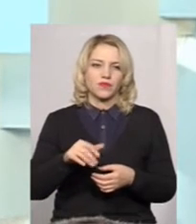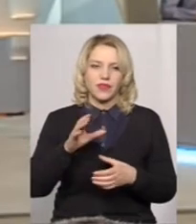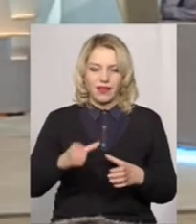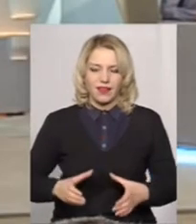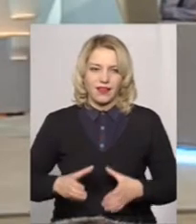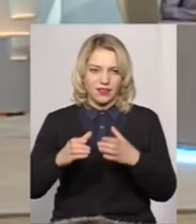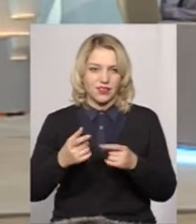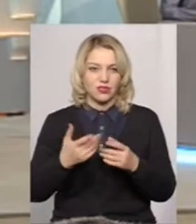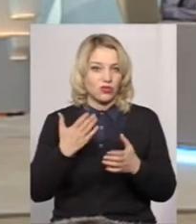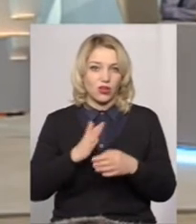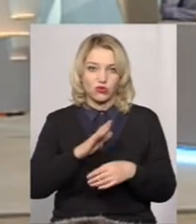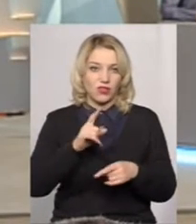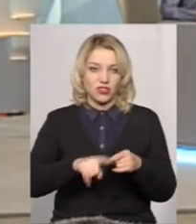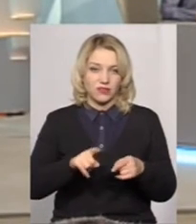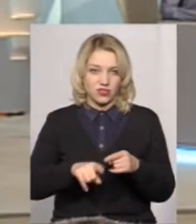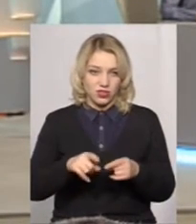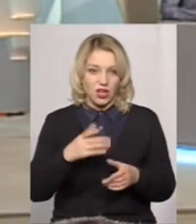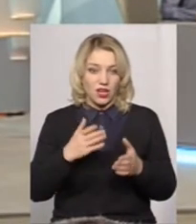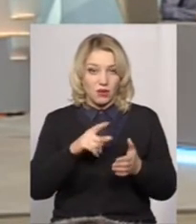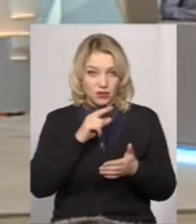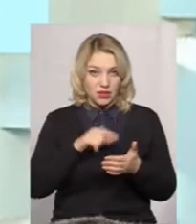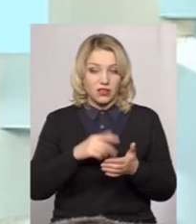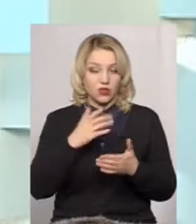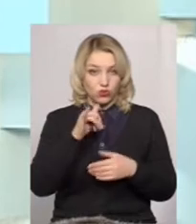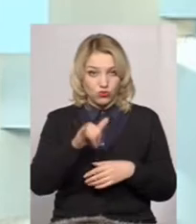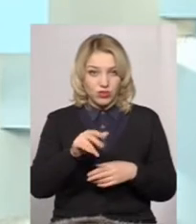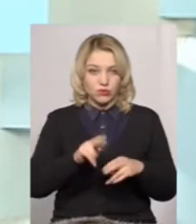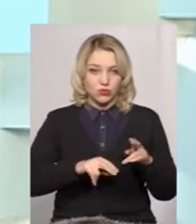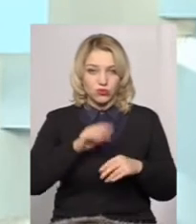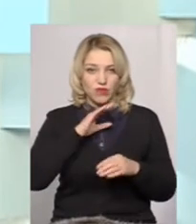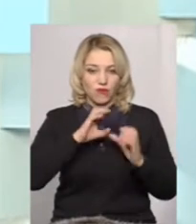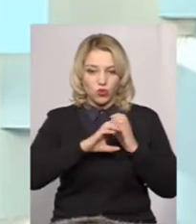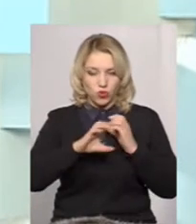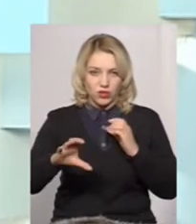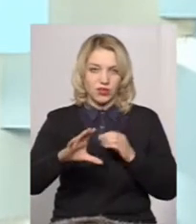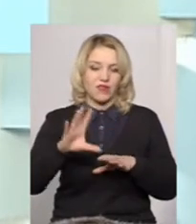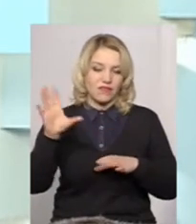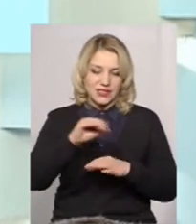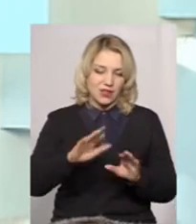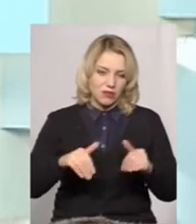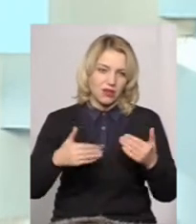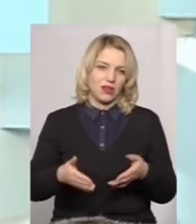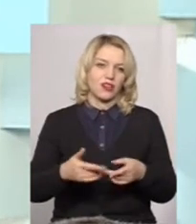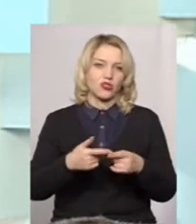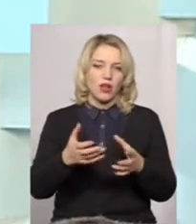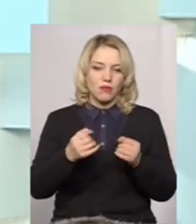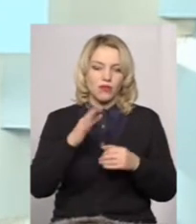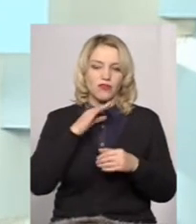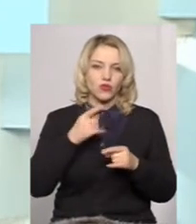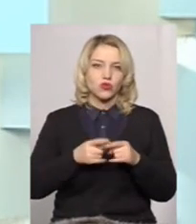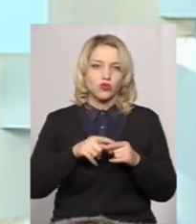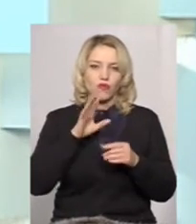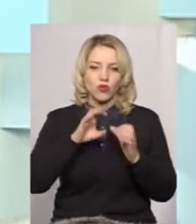не швидше. Тому питання якраз, якщо у вас в селі будується водогін, всім раджу, підключайтеся, беріть воду саме з цього водогона.